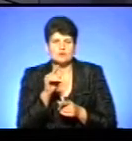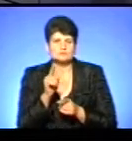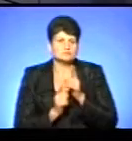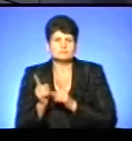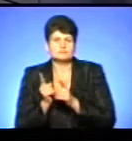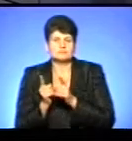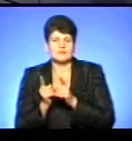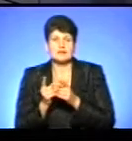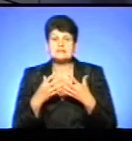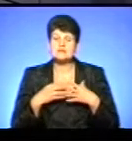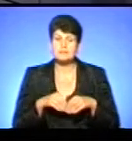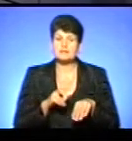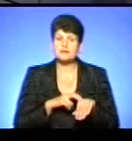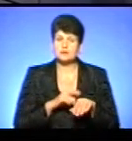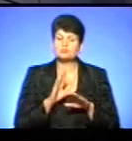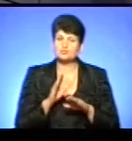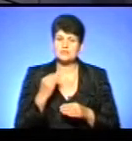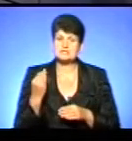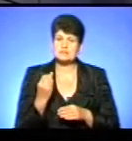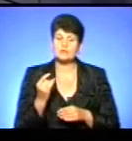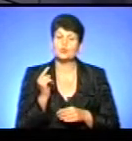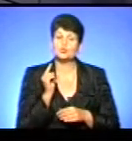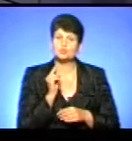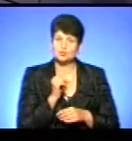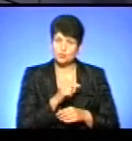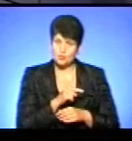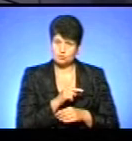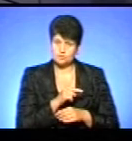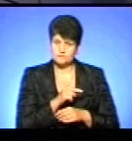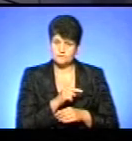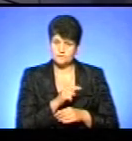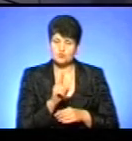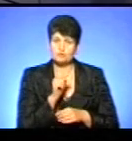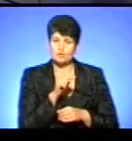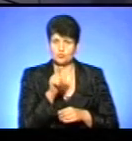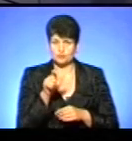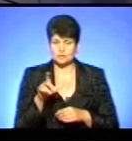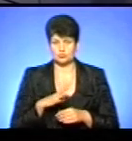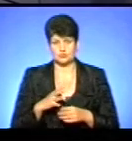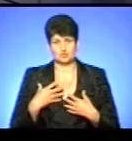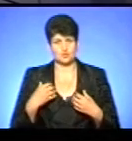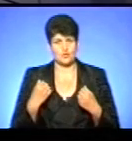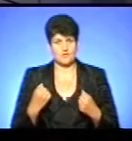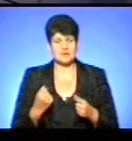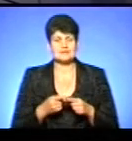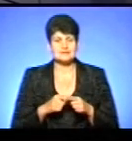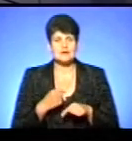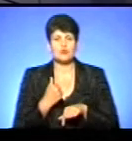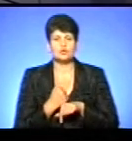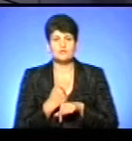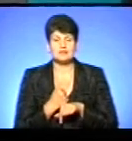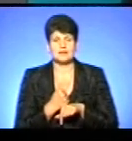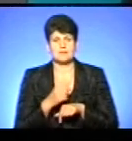сімейний лікар буде зацікавлений саме в тому, щоб його пацієнти були здорові. Оце основний